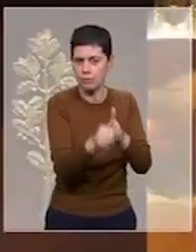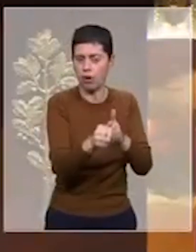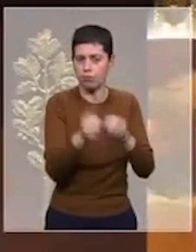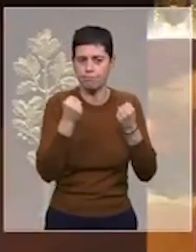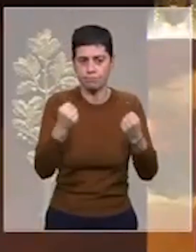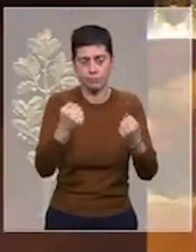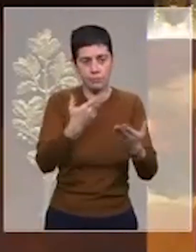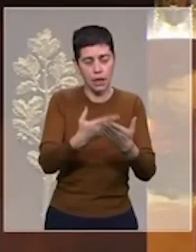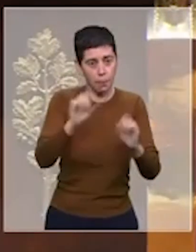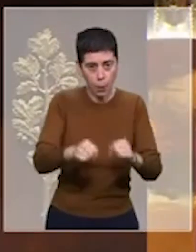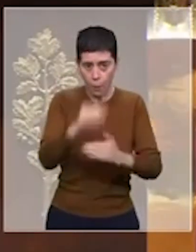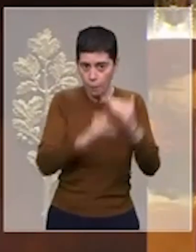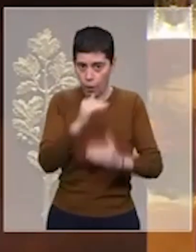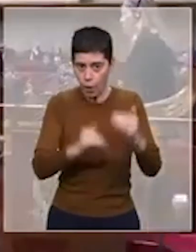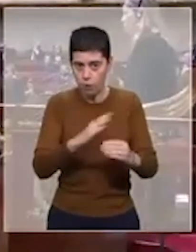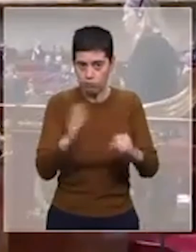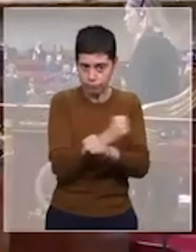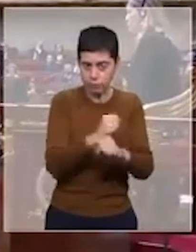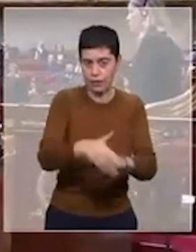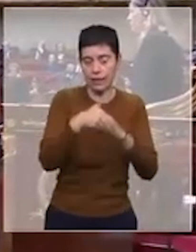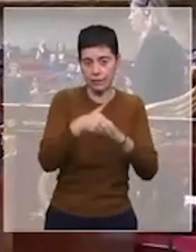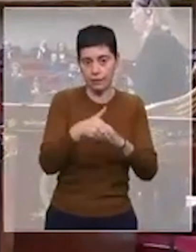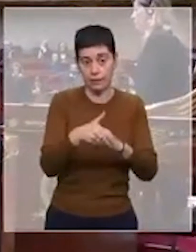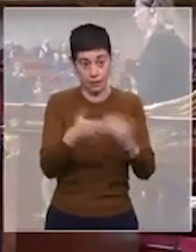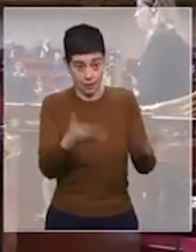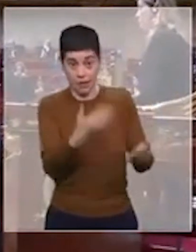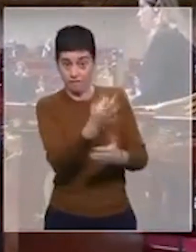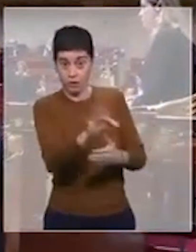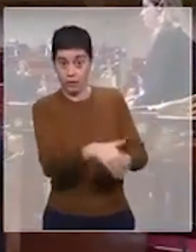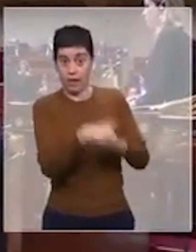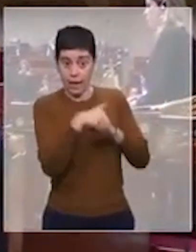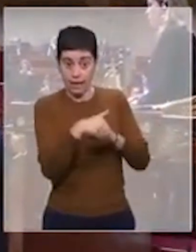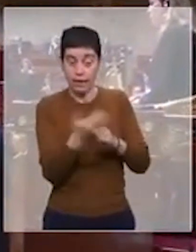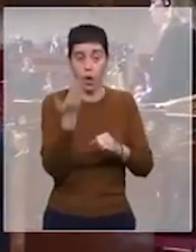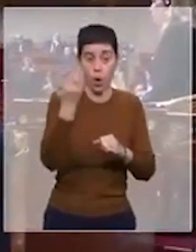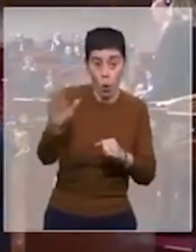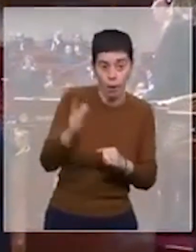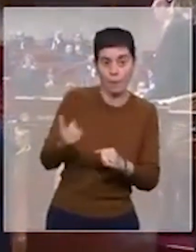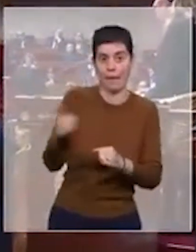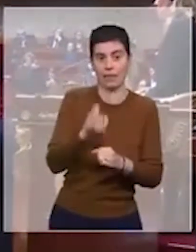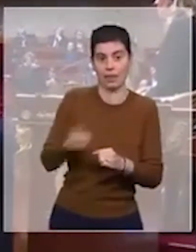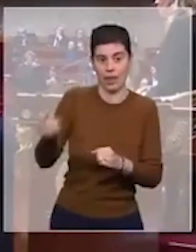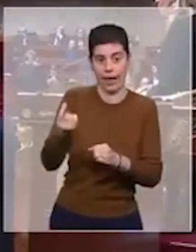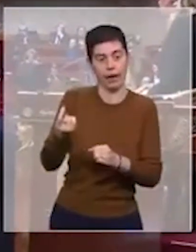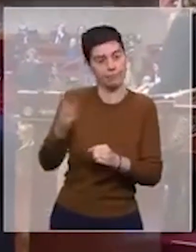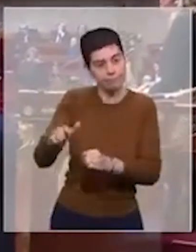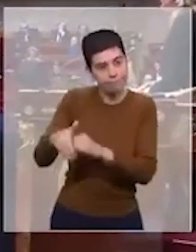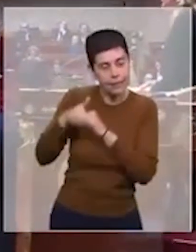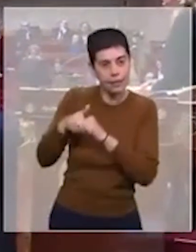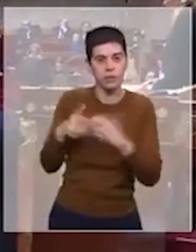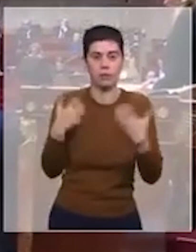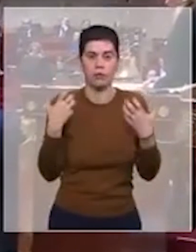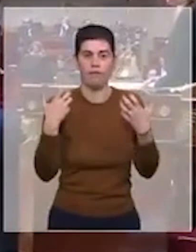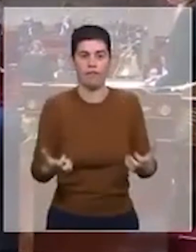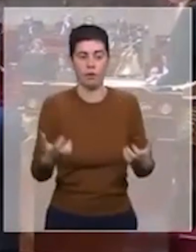à réaliser ce plan. C'est précisément grâce à l'aide de la France et de nos autres partenaires et alliés que nous